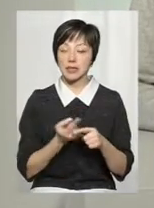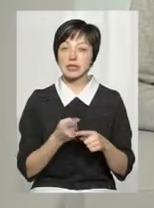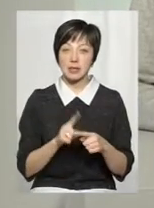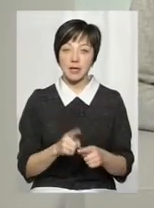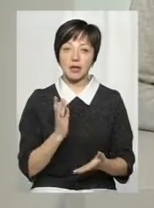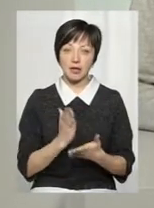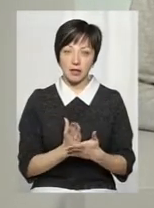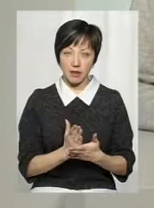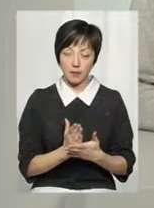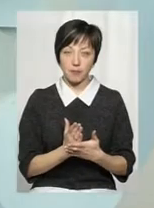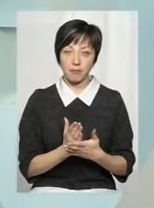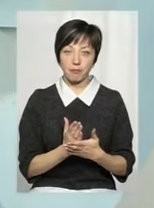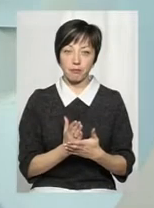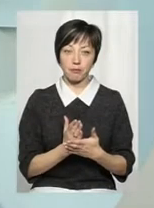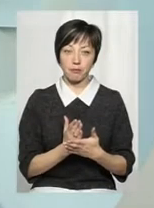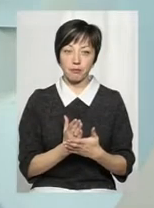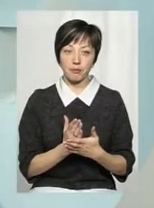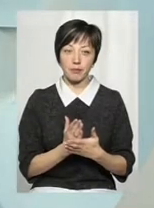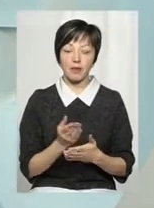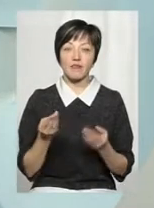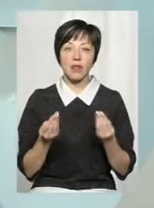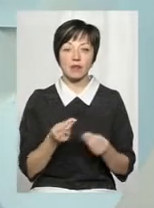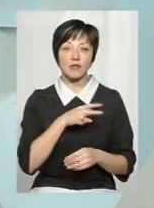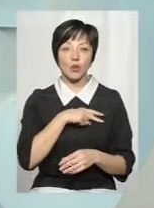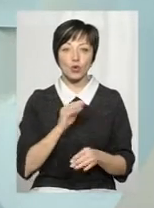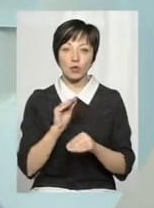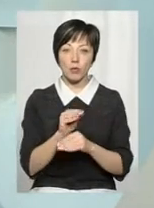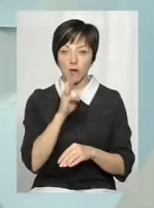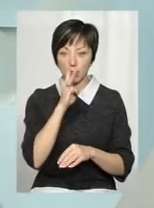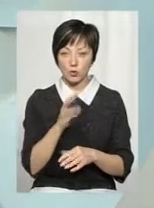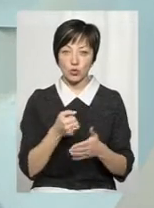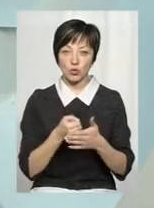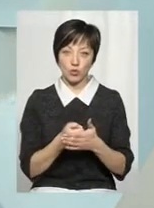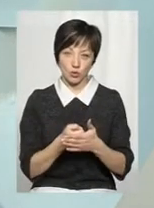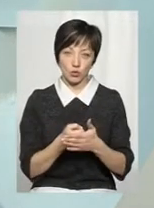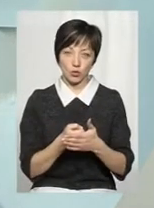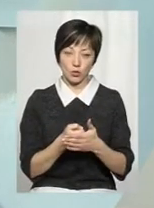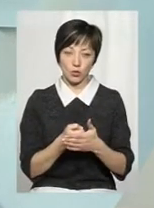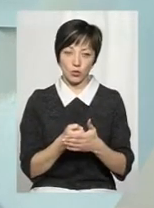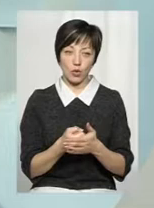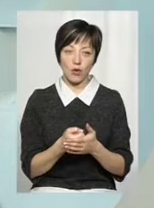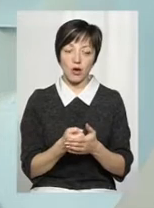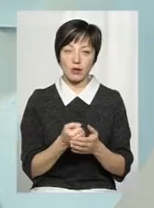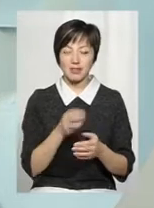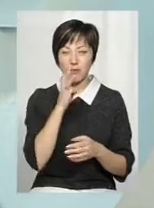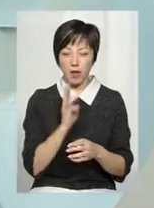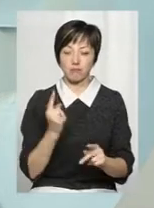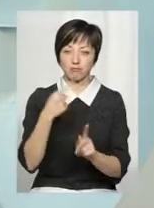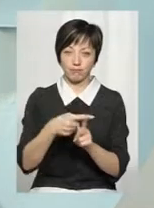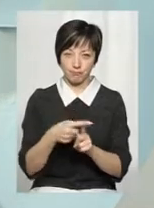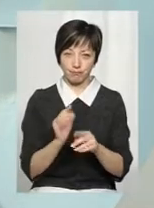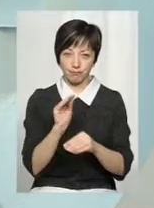фінансова винагорода, яка доплачується безпосередньо до грошового забезпечення.